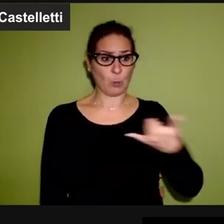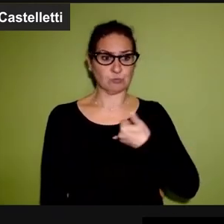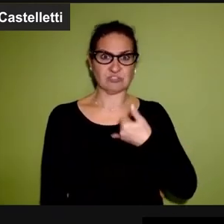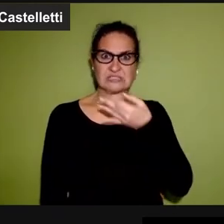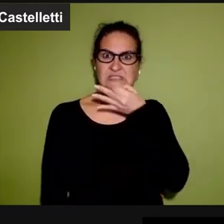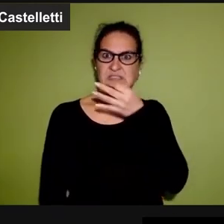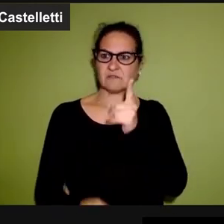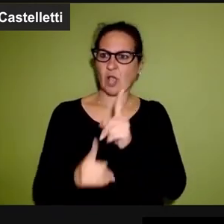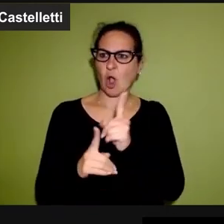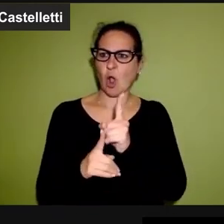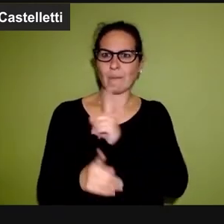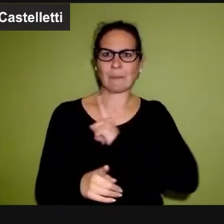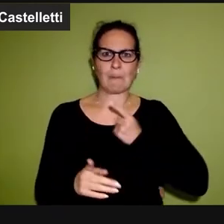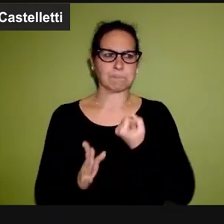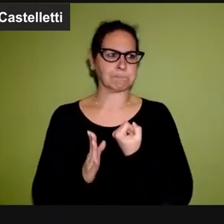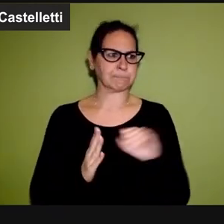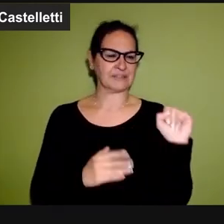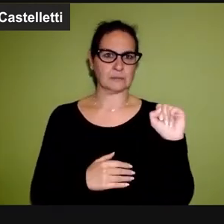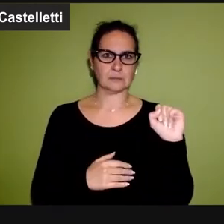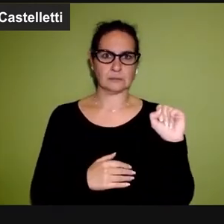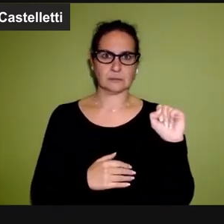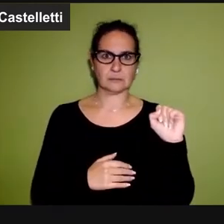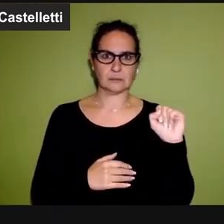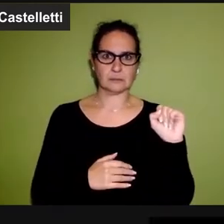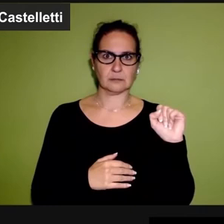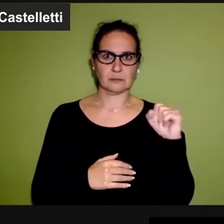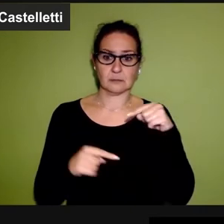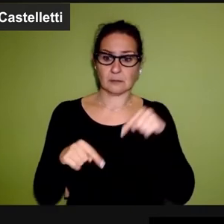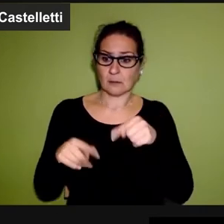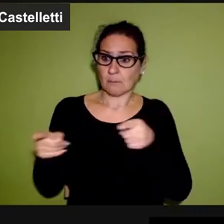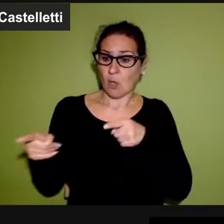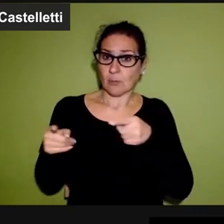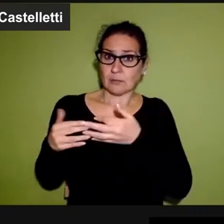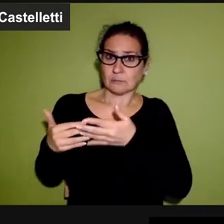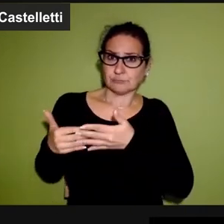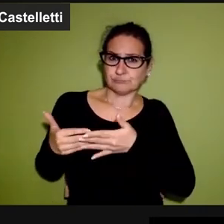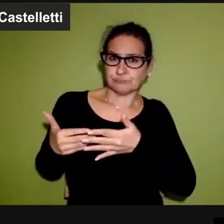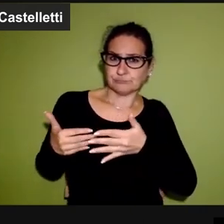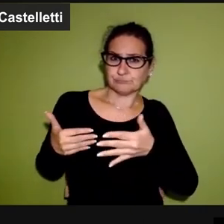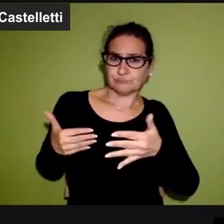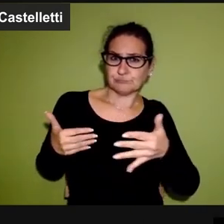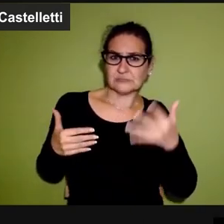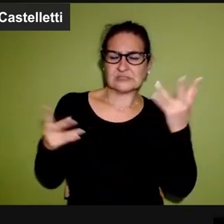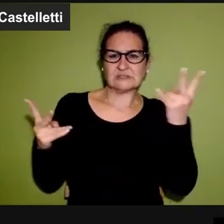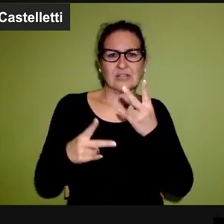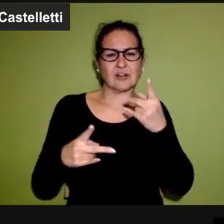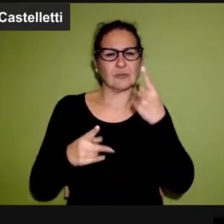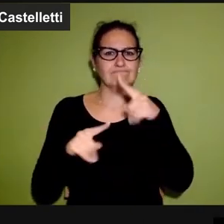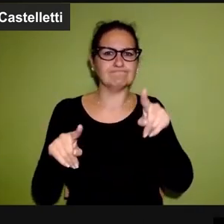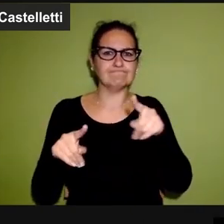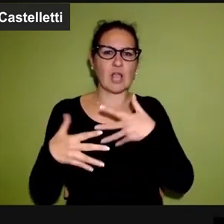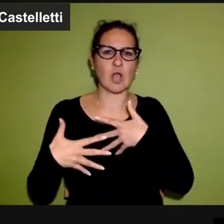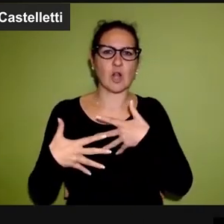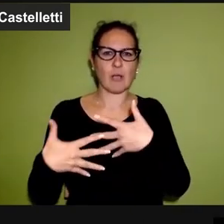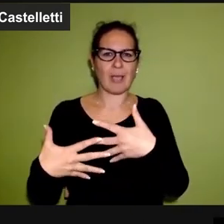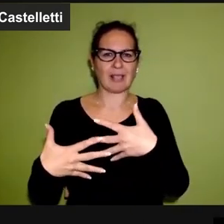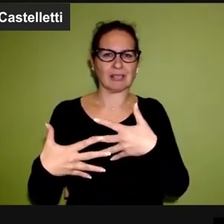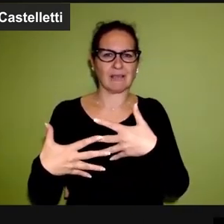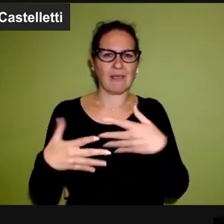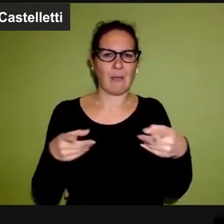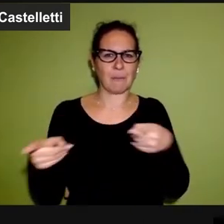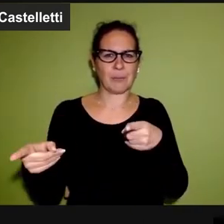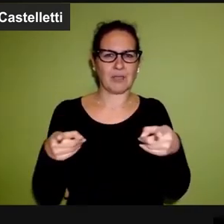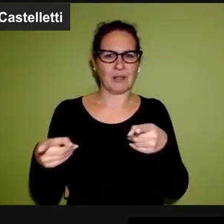si uccide è un soldato che diserta. Da lì in poi si è assistita ad una sorta di ondata romantica